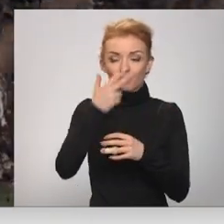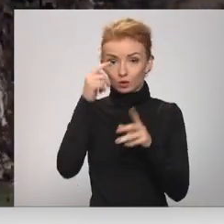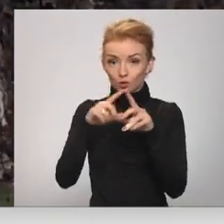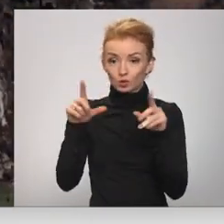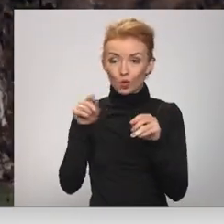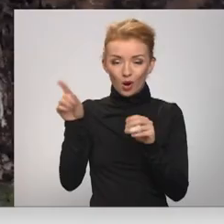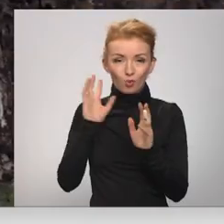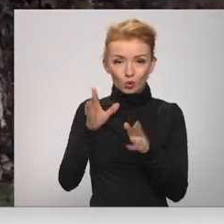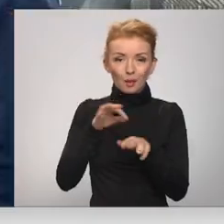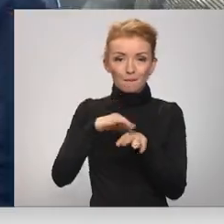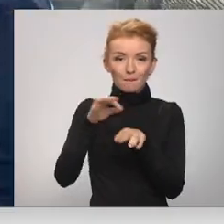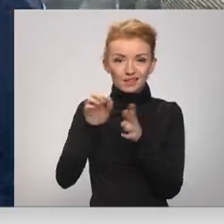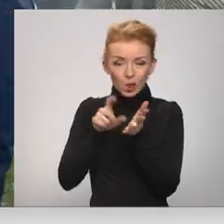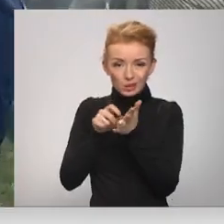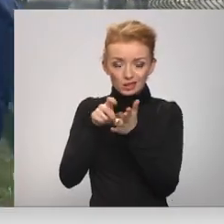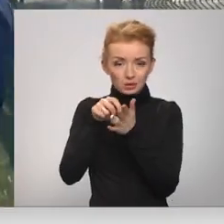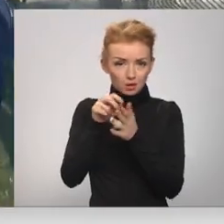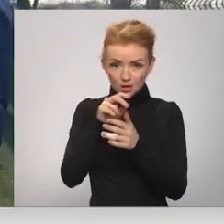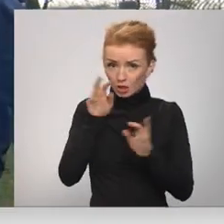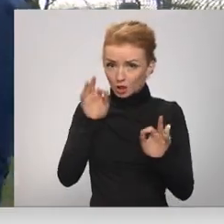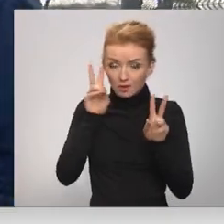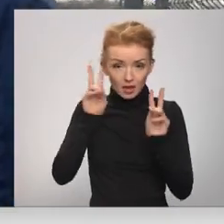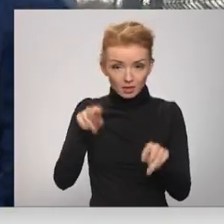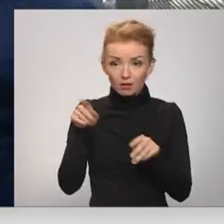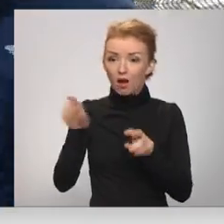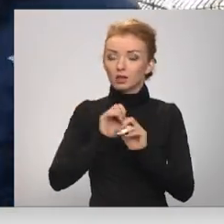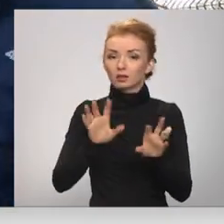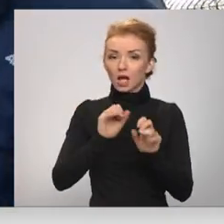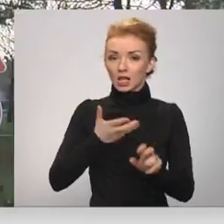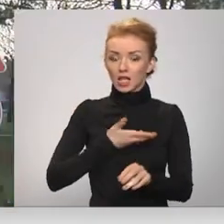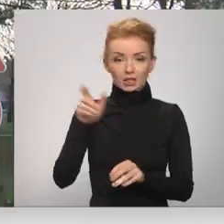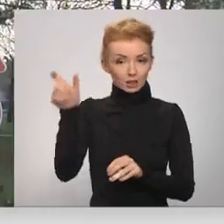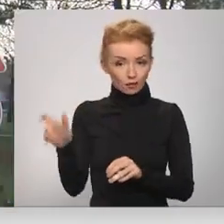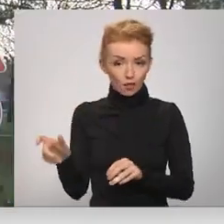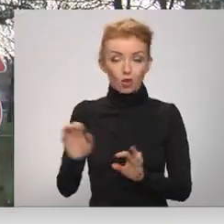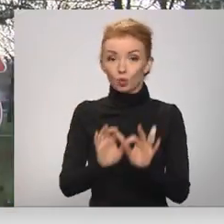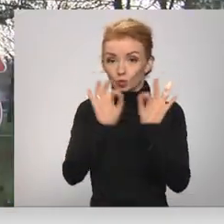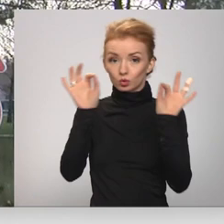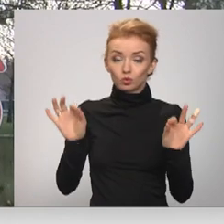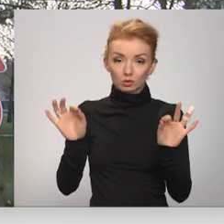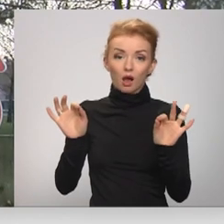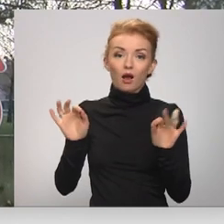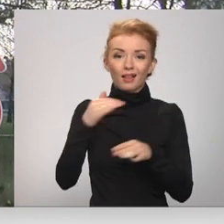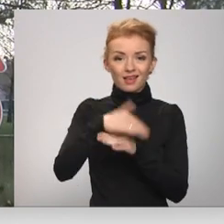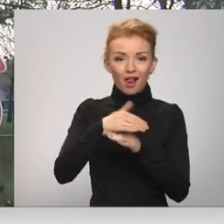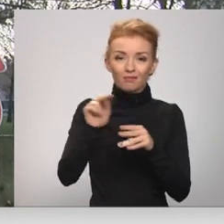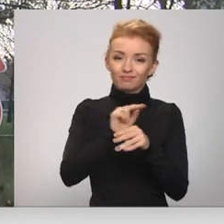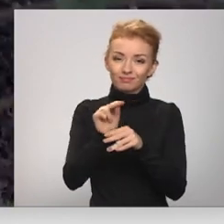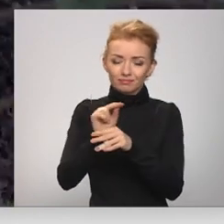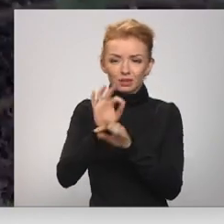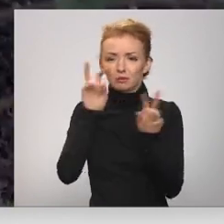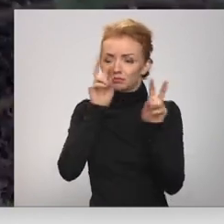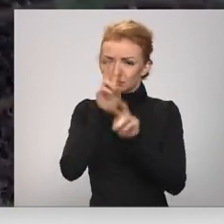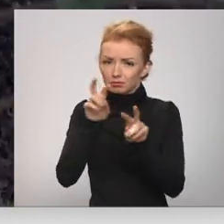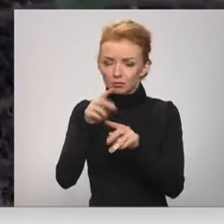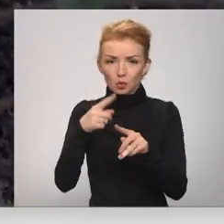astoņzobumi izgrauzis, nekad nevarējām iedomāties stāsta Viļānu iedzīvotāji. Uzsākot Liepielas rekonstrukciju objekts apsekots